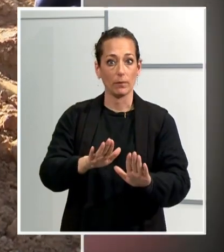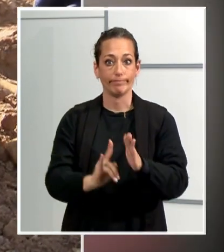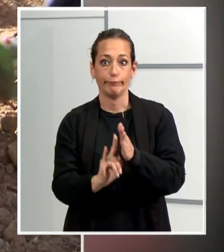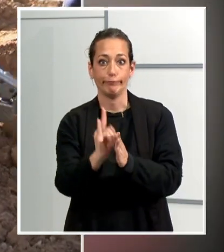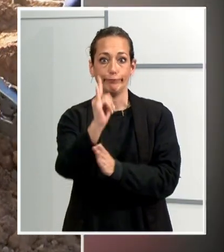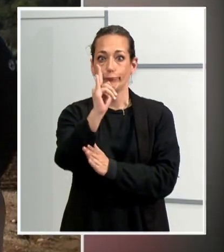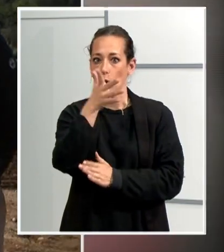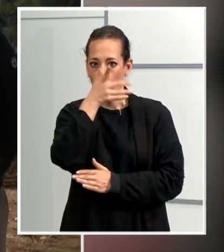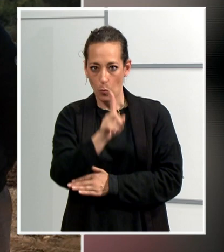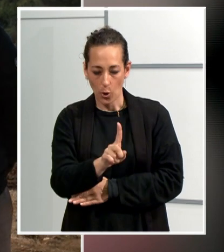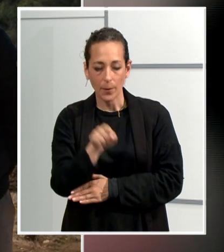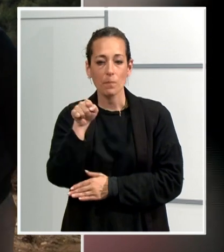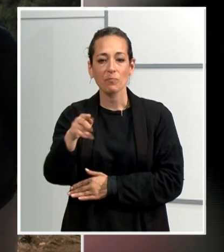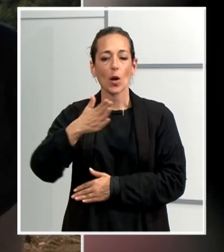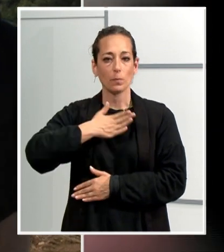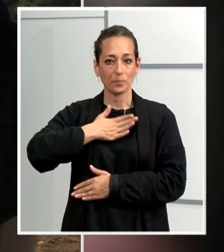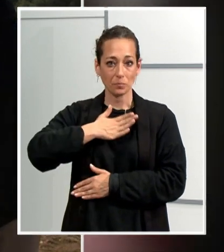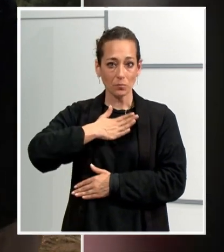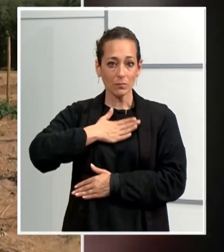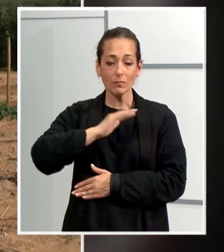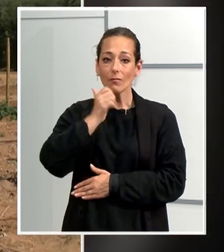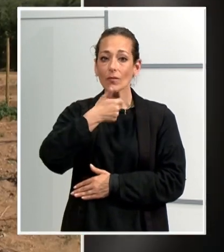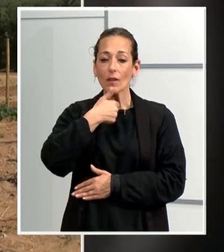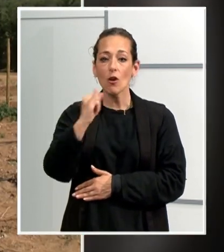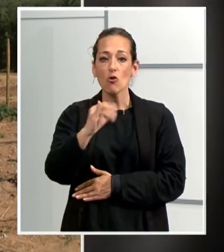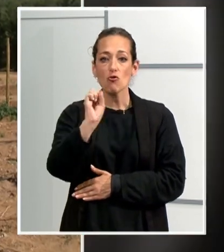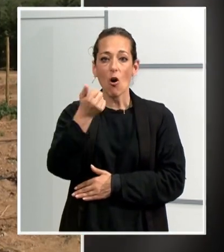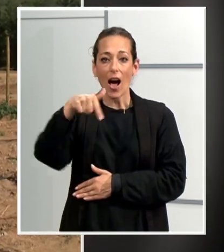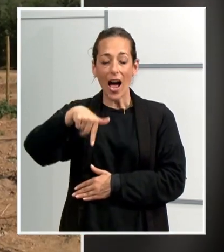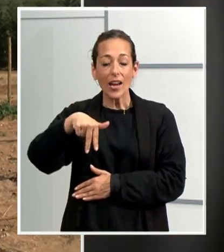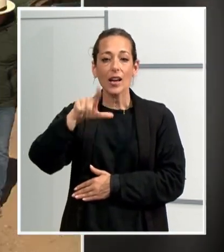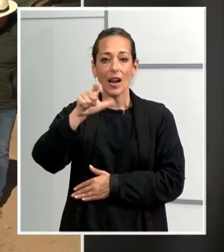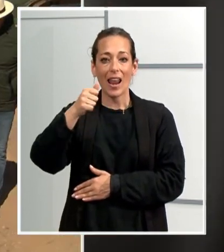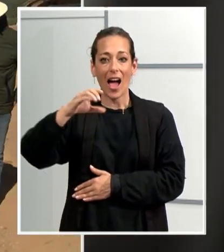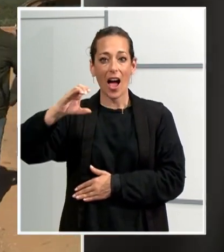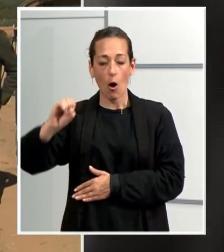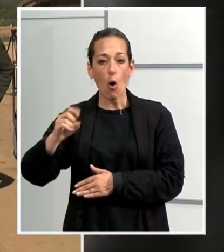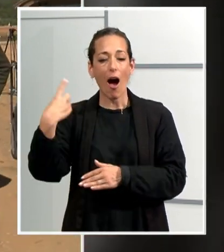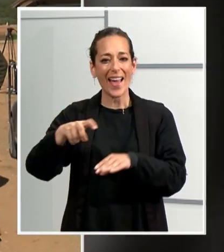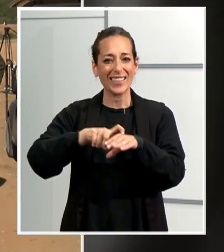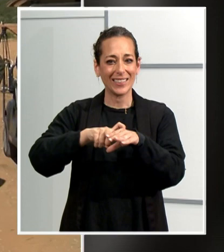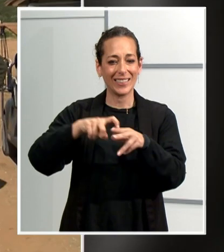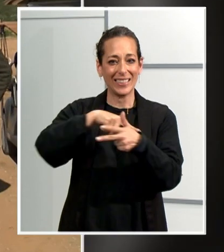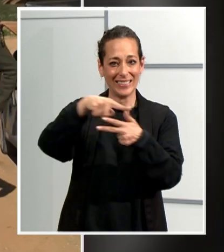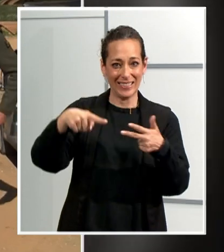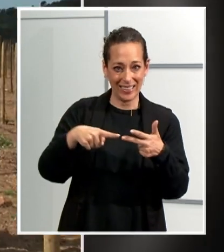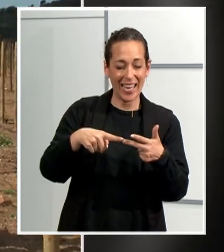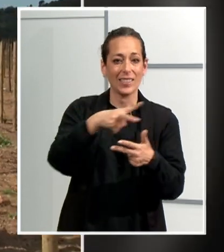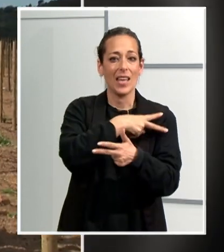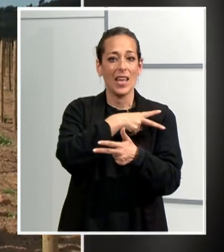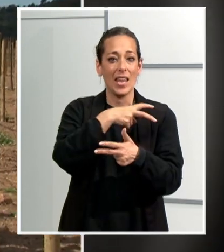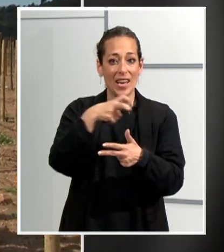de Can Font de Gaià, de l'empresari Joan Lau, està estructurada en sis varietats, tres negres i tres blanques, totes elles amb un miler de ceps cadascuna.